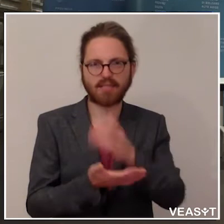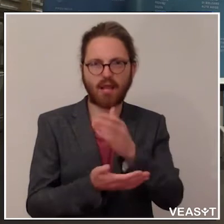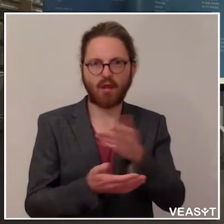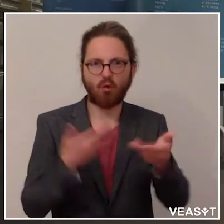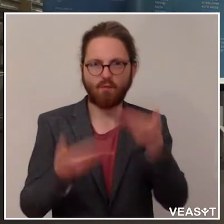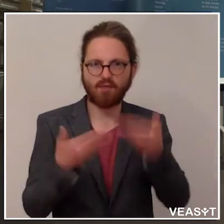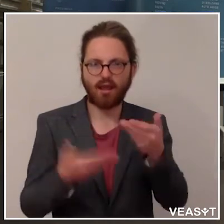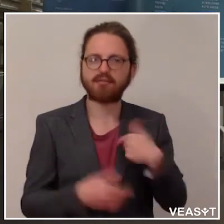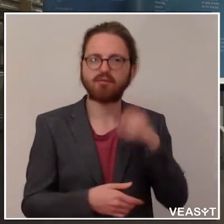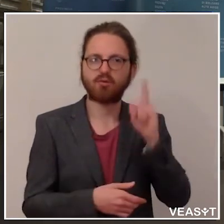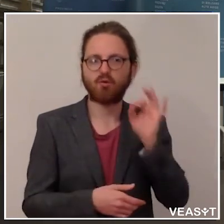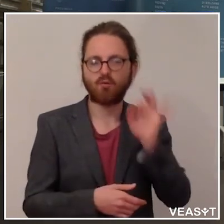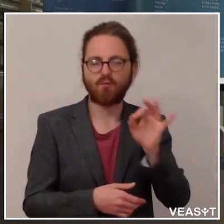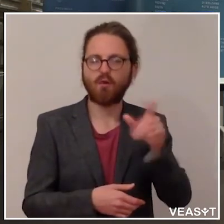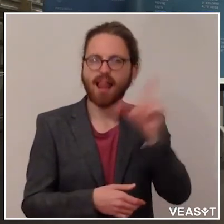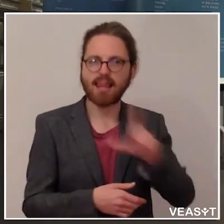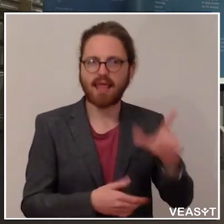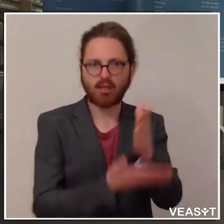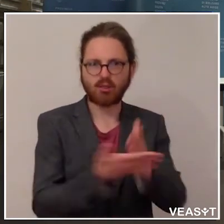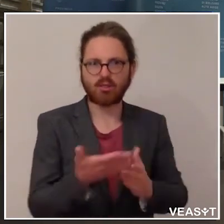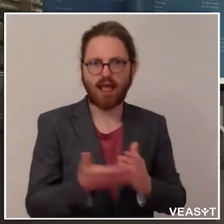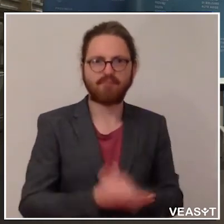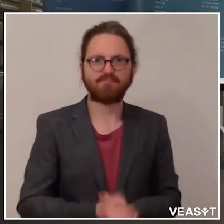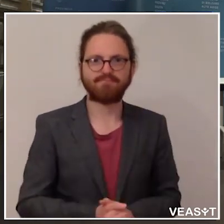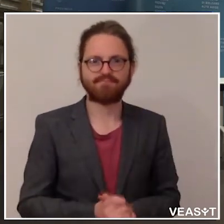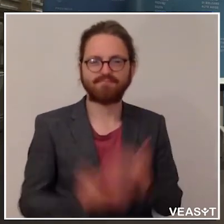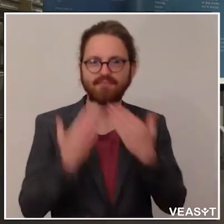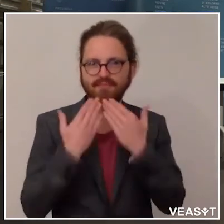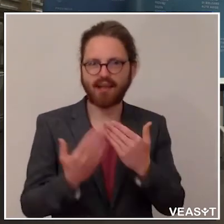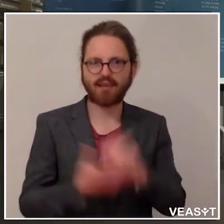dann auch für den ladenischen Teil, der dann noch kommt. Danke sehr.